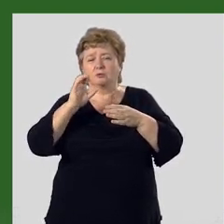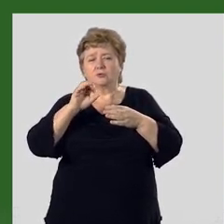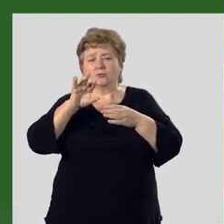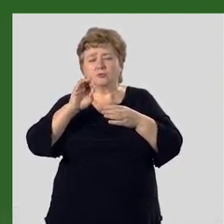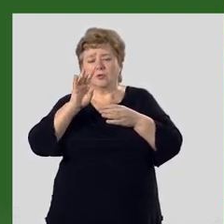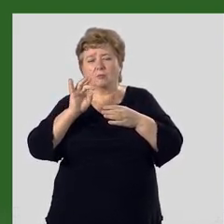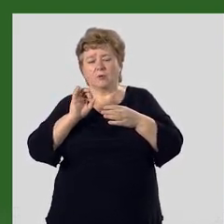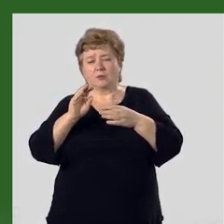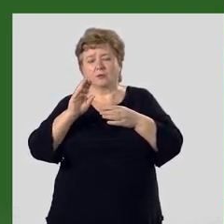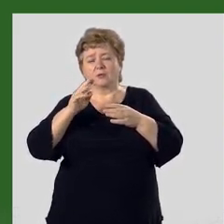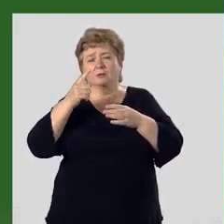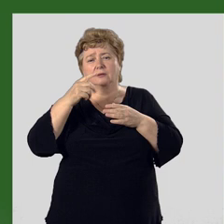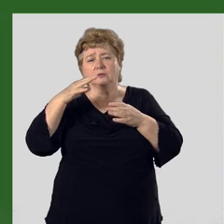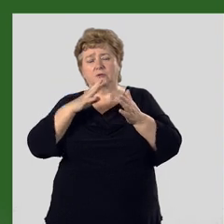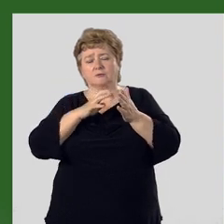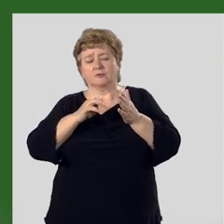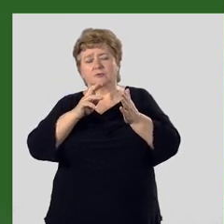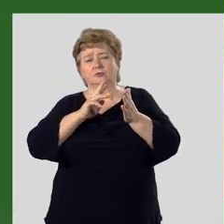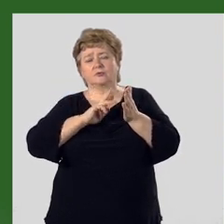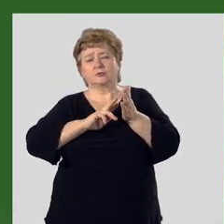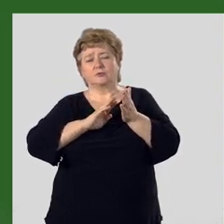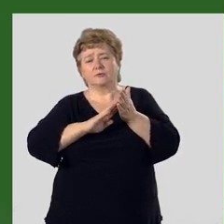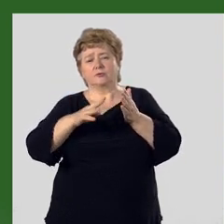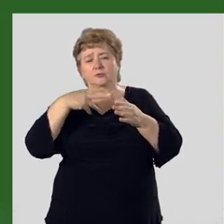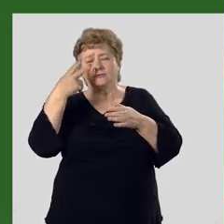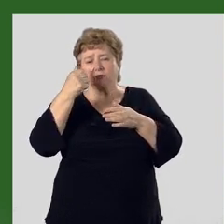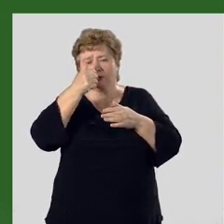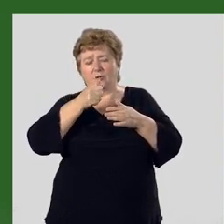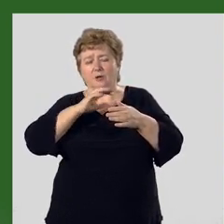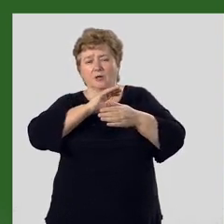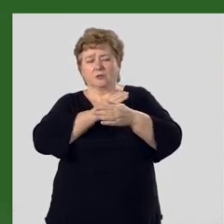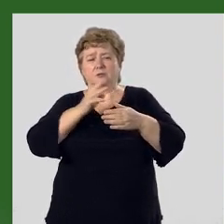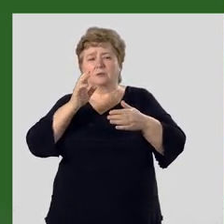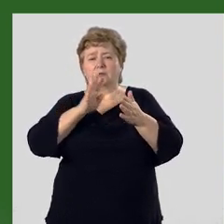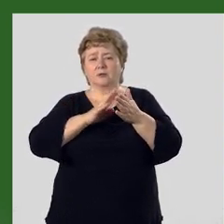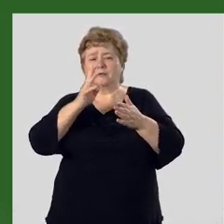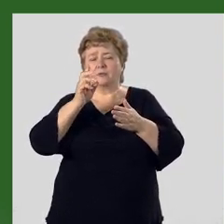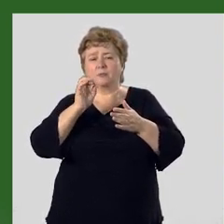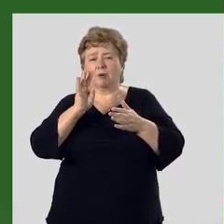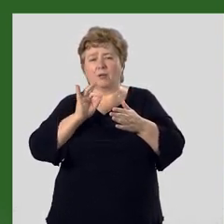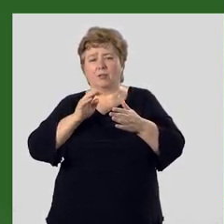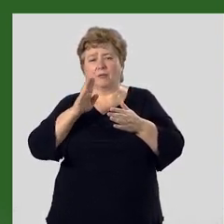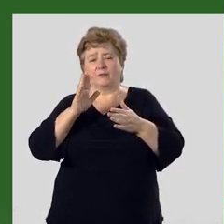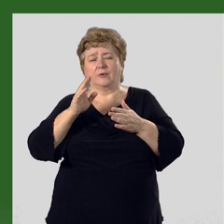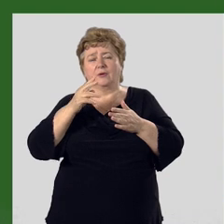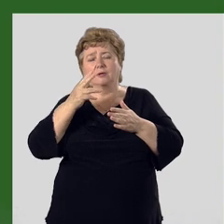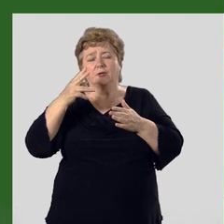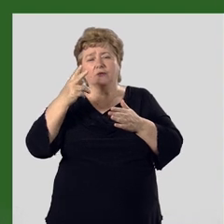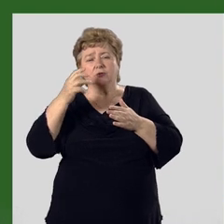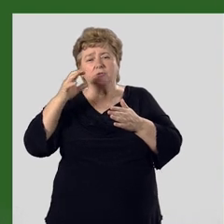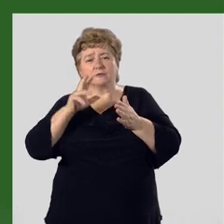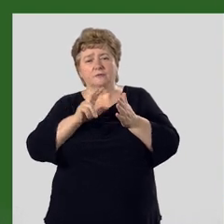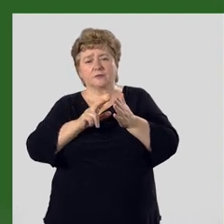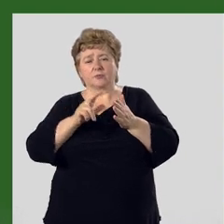Сусамырское в 1992 году силой 9 баллов. В 2008 году